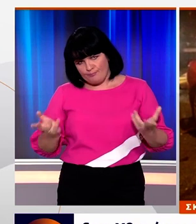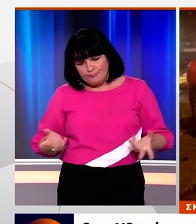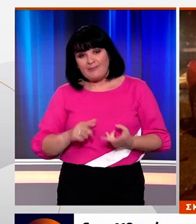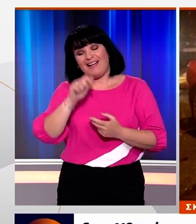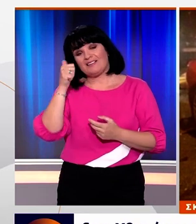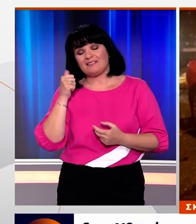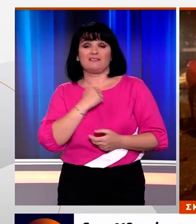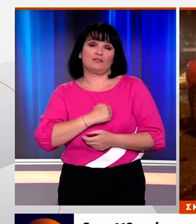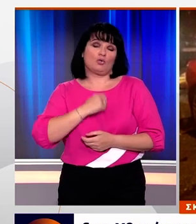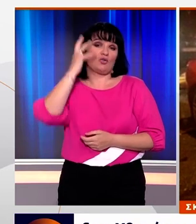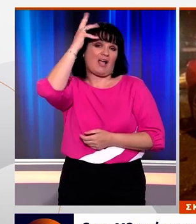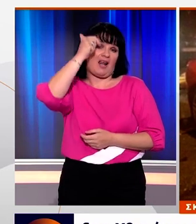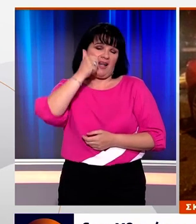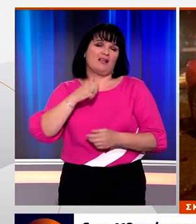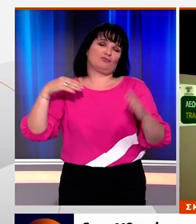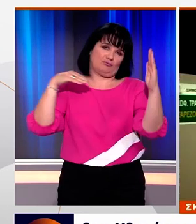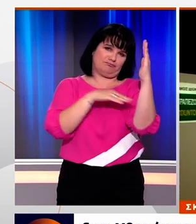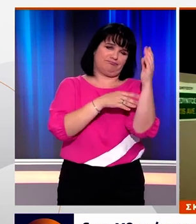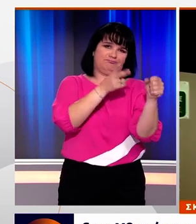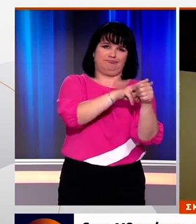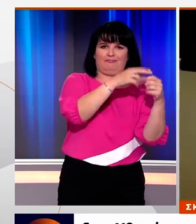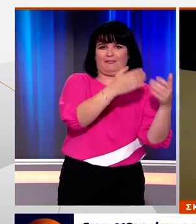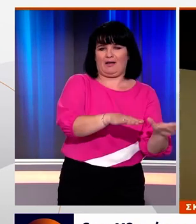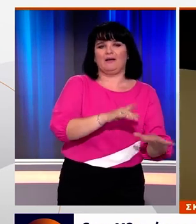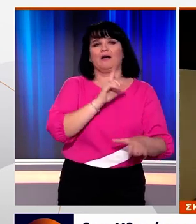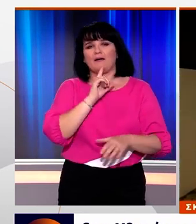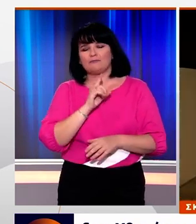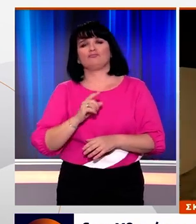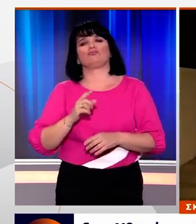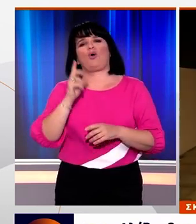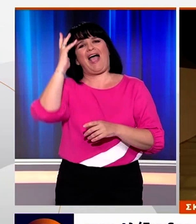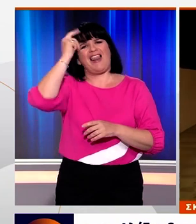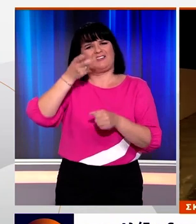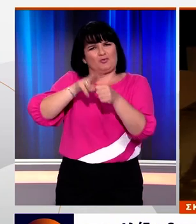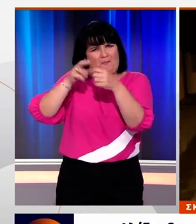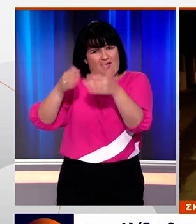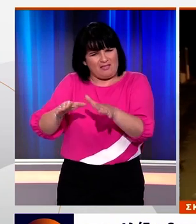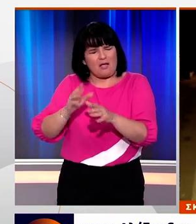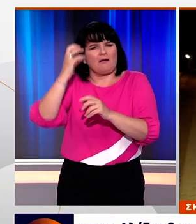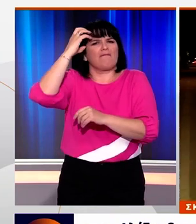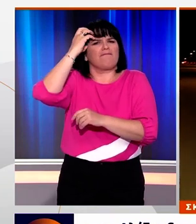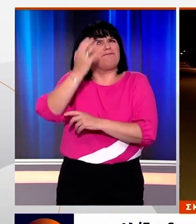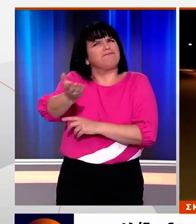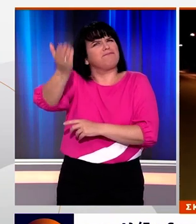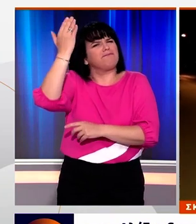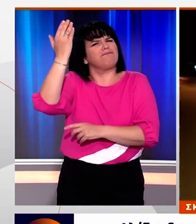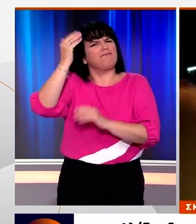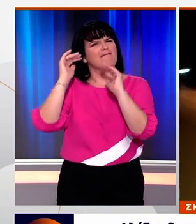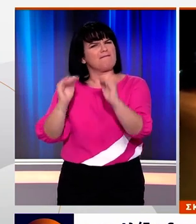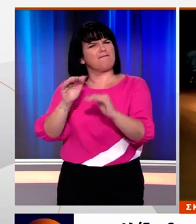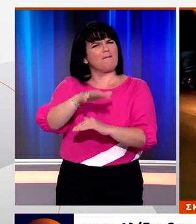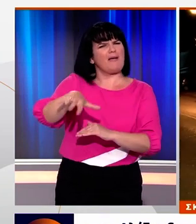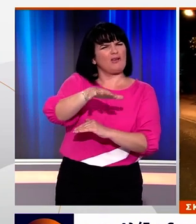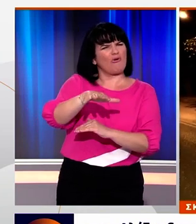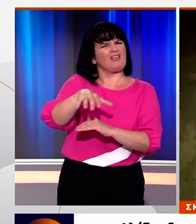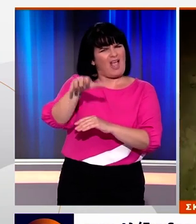Χθες όμως ο Αλέξανδρος δεν απέφυγε το μοιραίο. Το τροχαίο δυστύχημα που στήχισε τη ζωή στον Αλέξανδρος Ζαχαριά ξύπνησε μνήμες από την τραγωδία που είχε